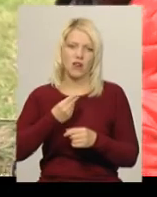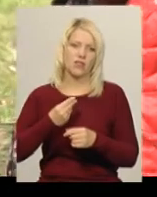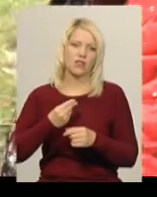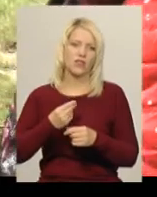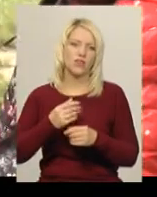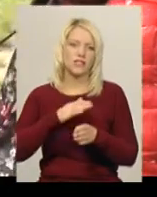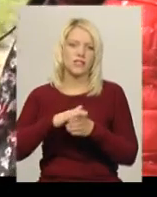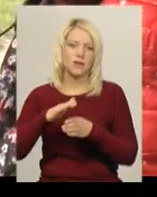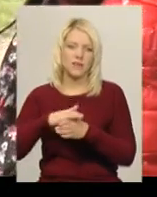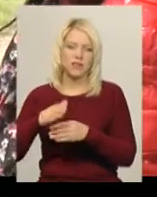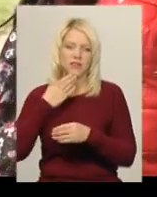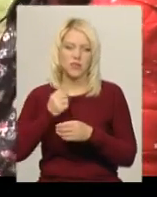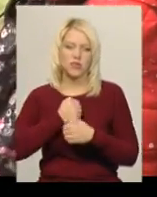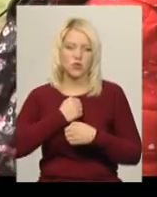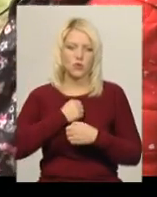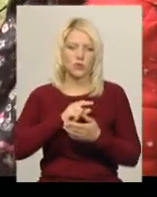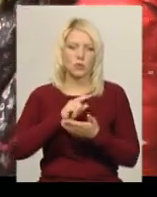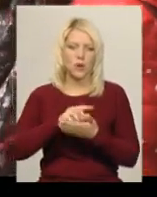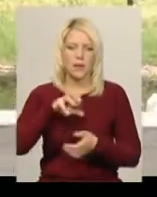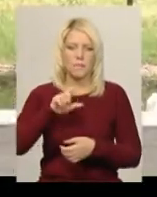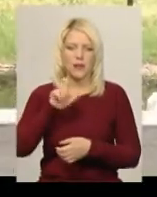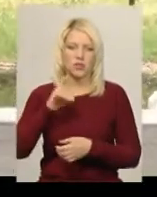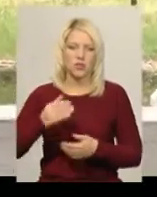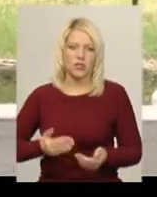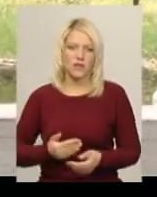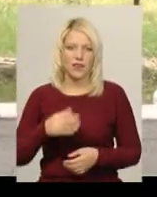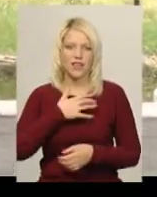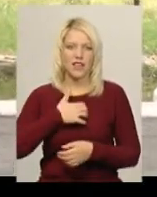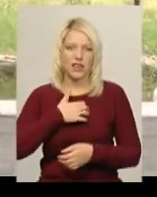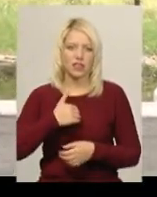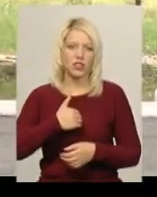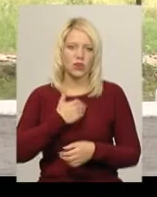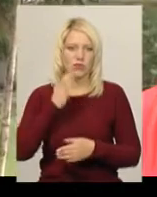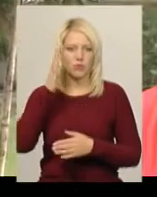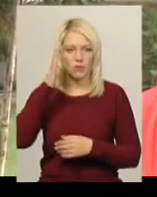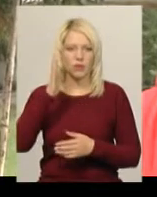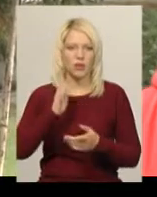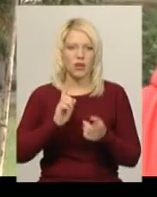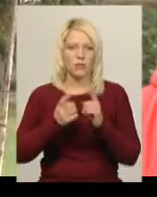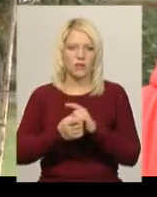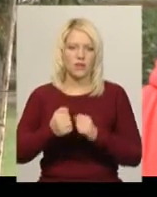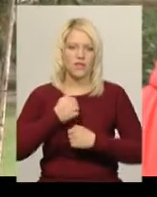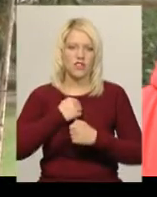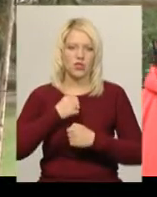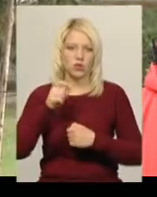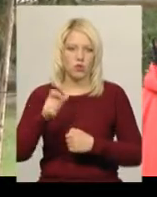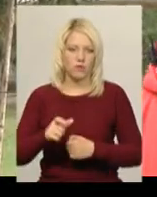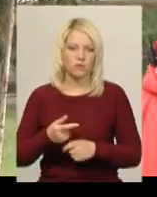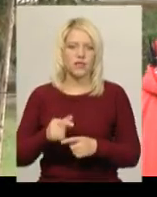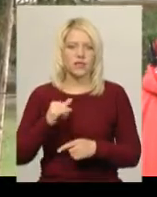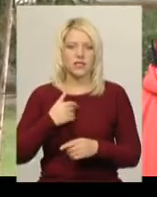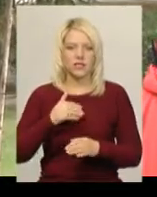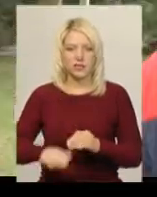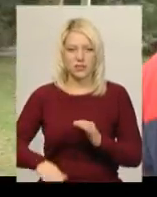'язанням. 21-річний призовник Павло Мазур живе у Держні. Каже, у майбутньому хоче бути військовим. З дитинства мішта в армію піти, моя